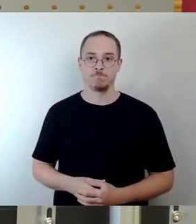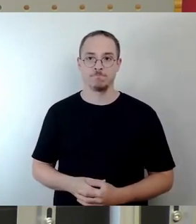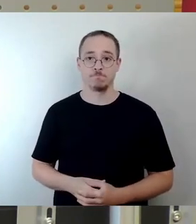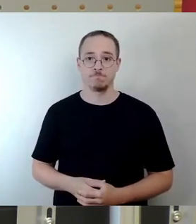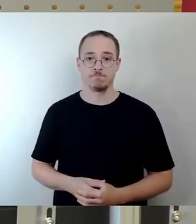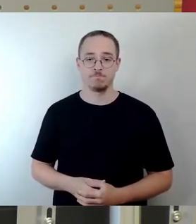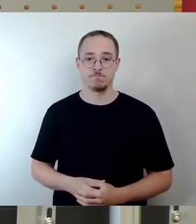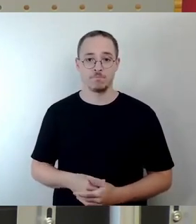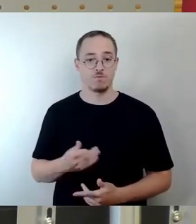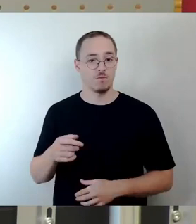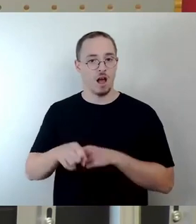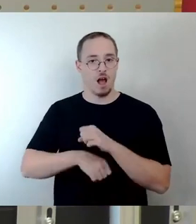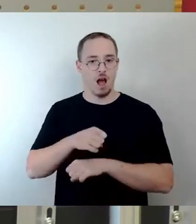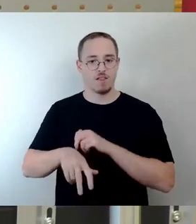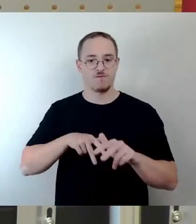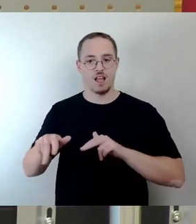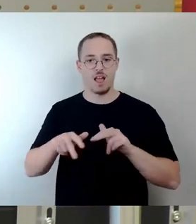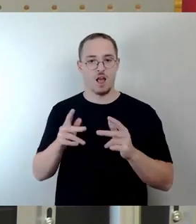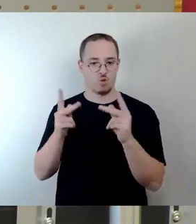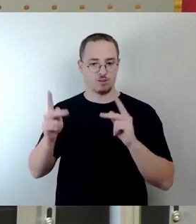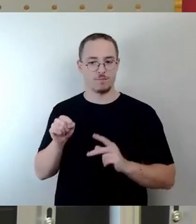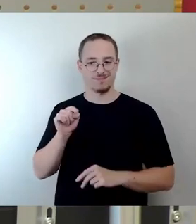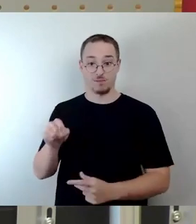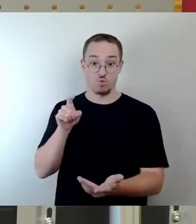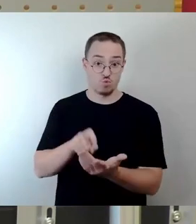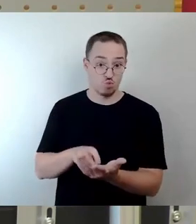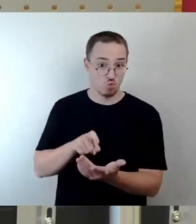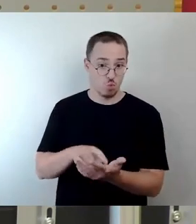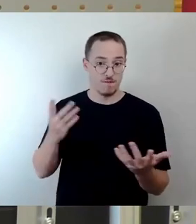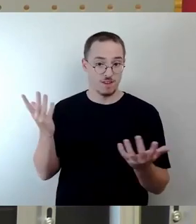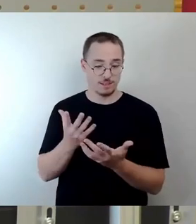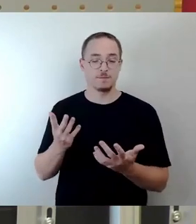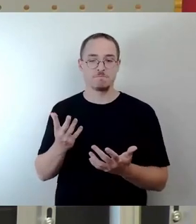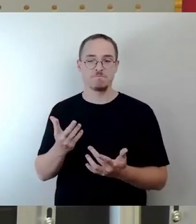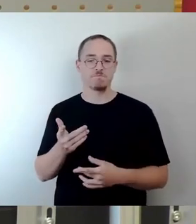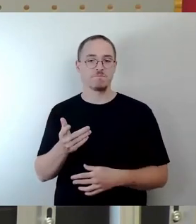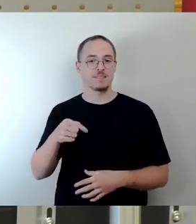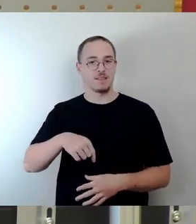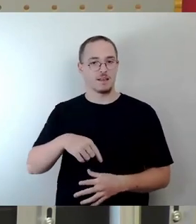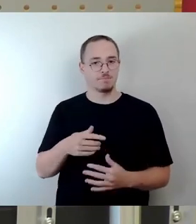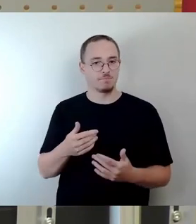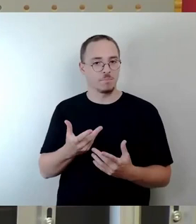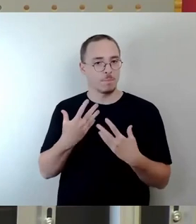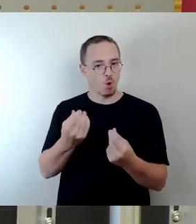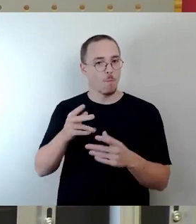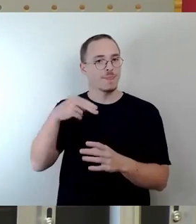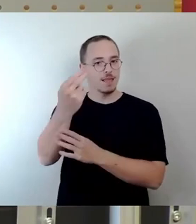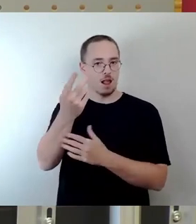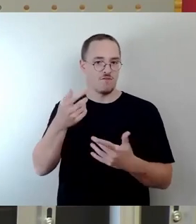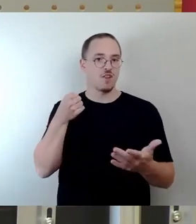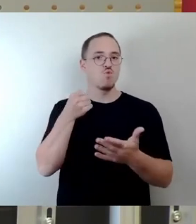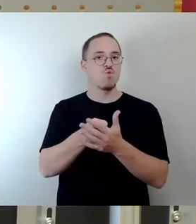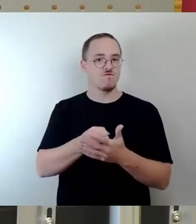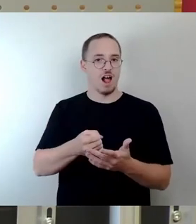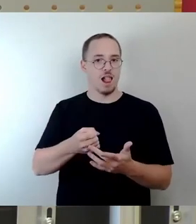dass Dresden die Stadt mit den meisten Radverkehrsunfällen in Deutschland ist. Eine Fortschreibung dieses Konzeptes mit einer grundsätzlichen strategischen Neuausrichtung ist hier zwingend